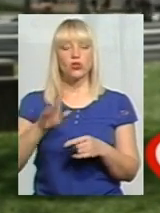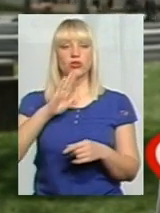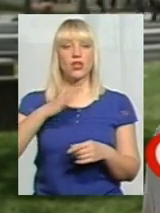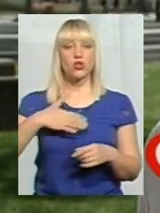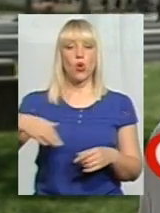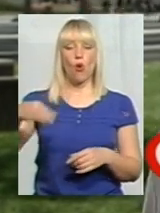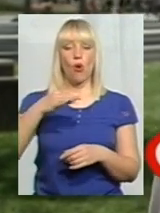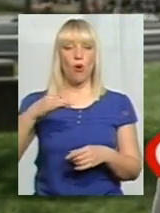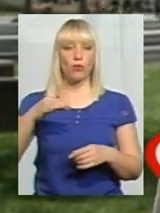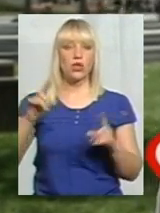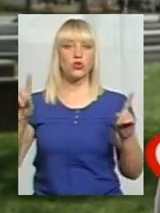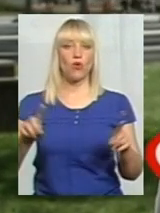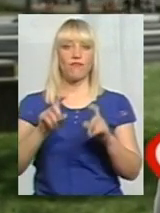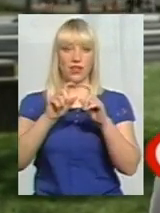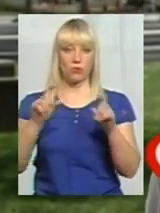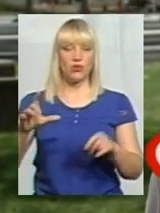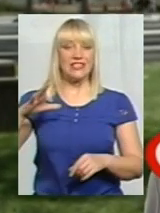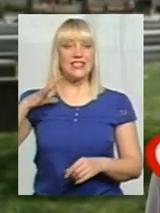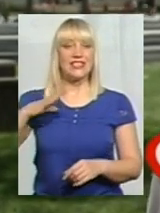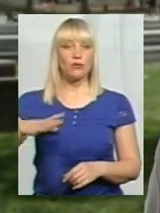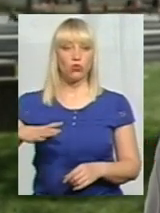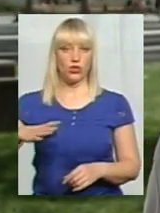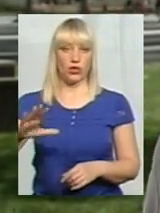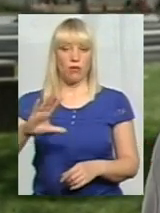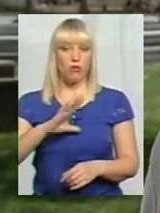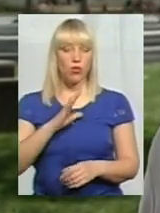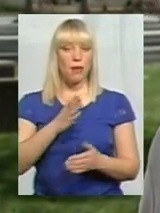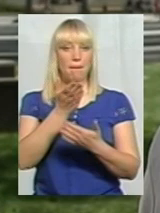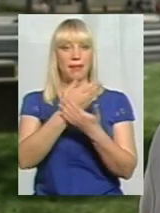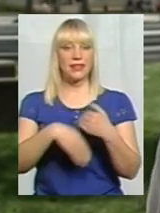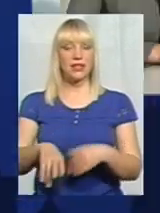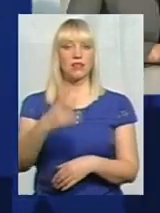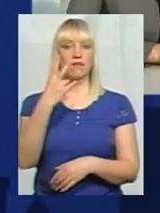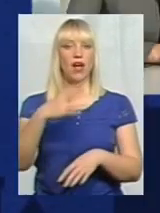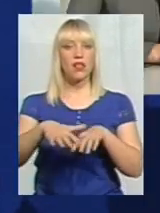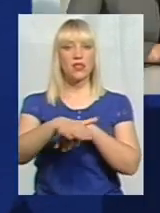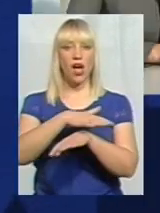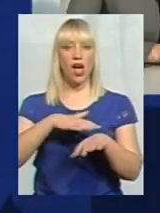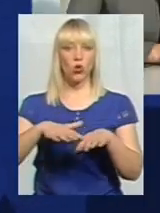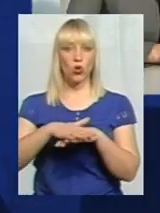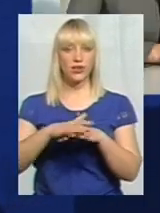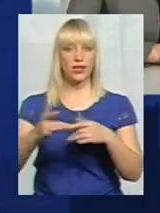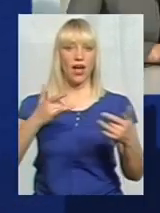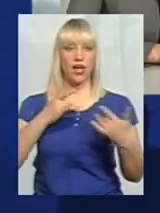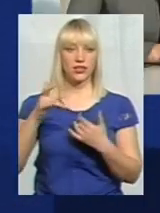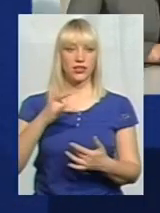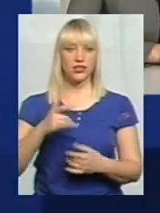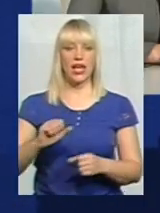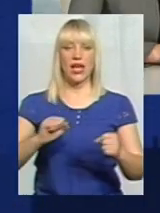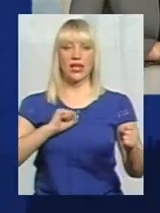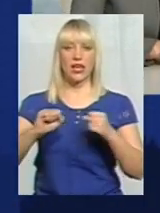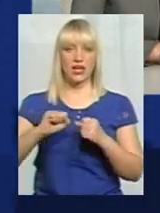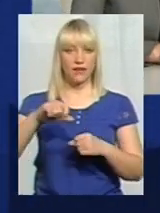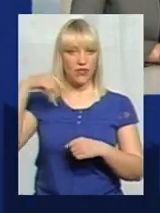філармонії змушені були піти два народні артисти. Керівник козаків Поділля Микола Панасович